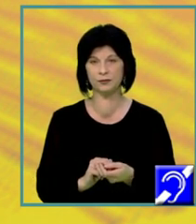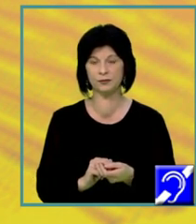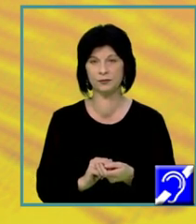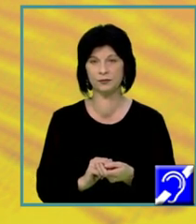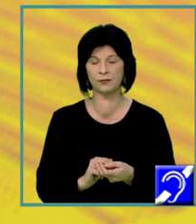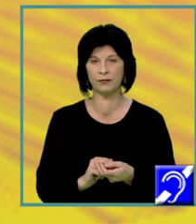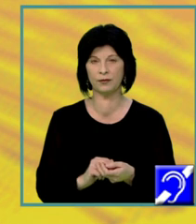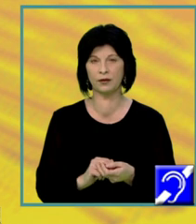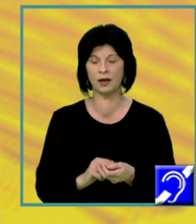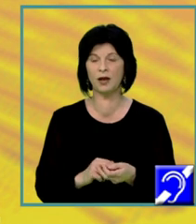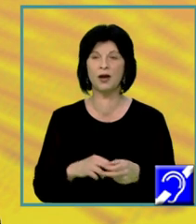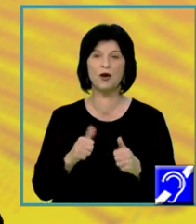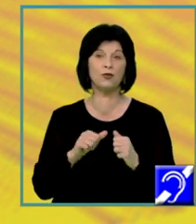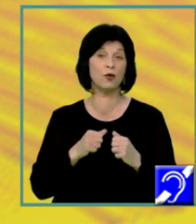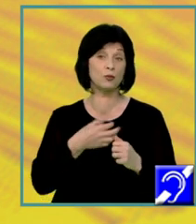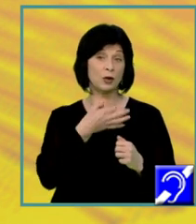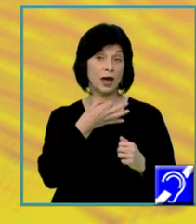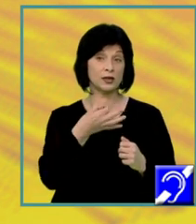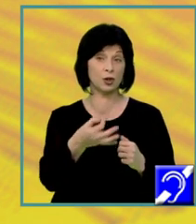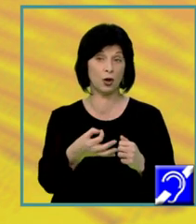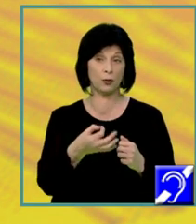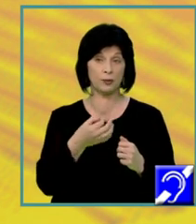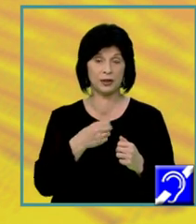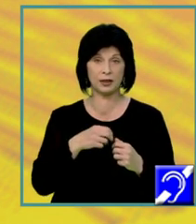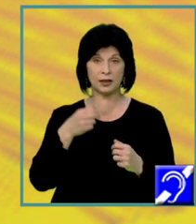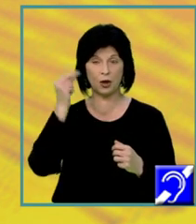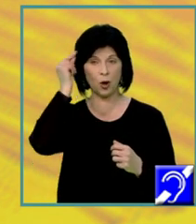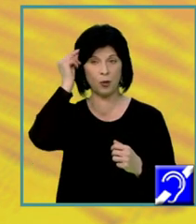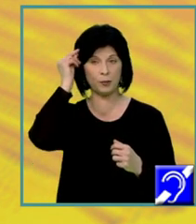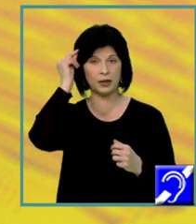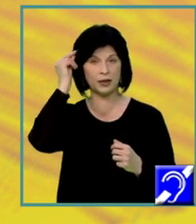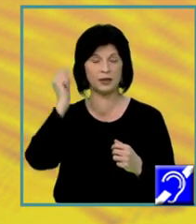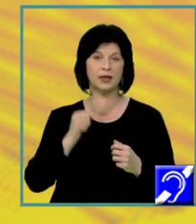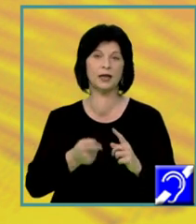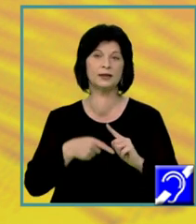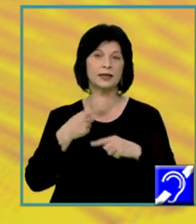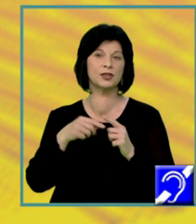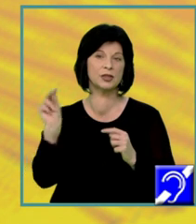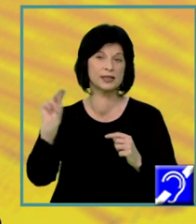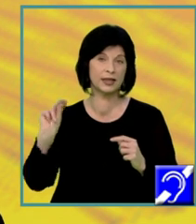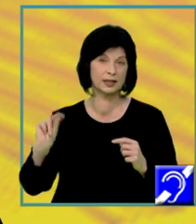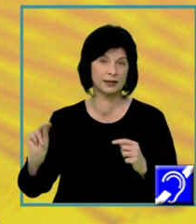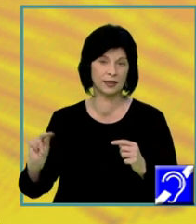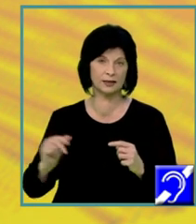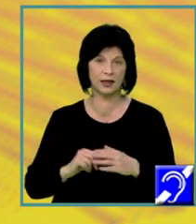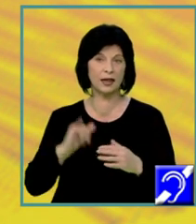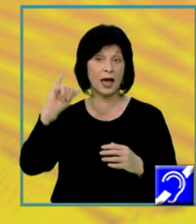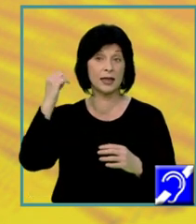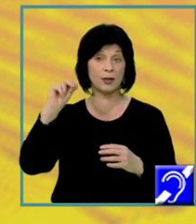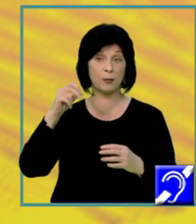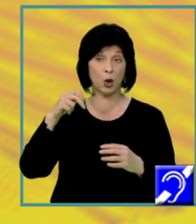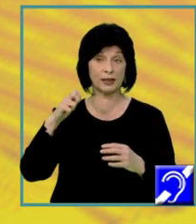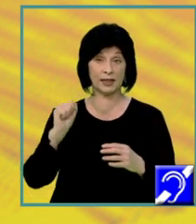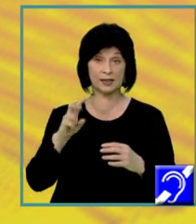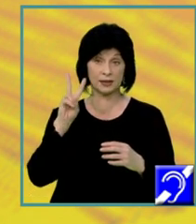Formulați opinia, treceți la redactare, vă reamintesc, ipoteză, două argumente și concluzie. Practic,